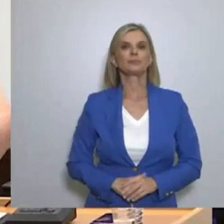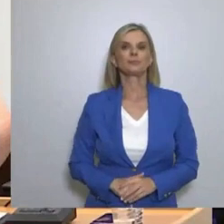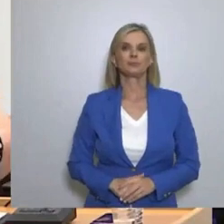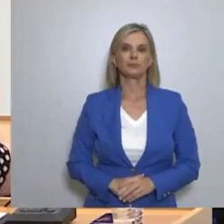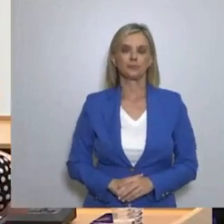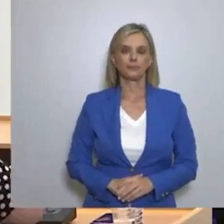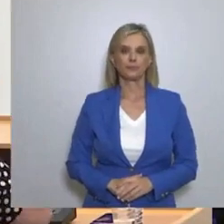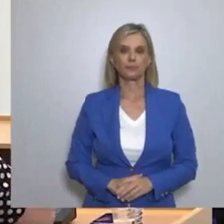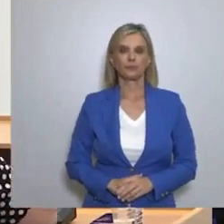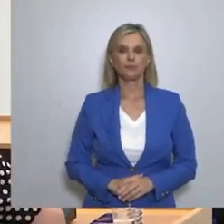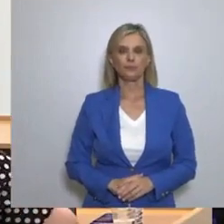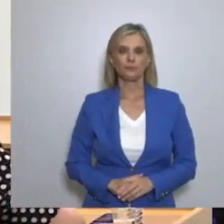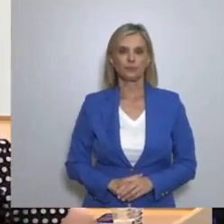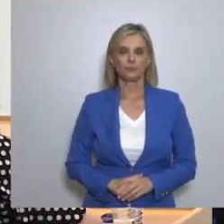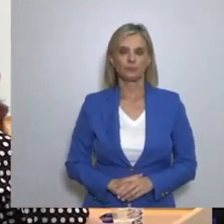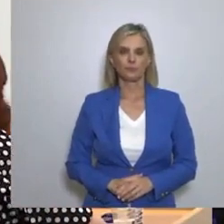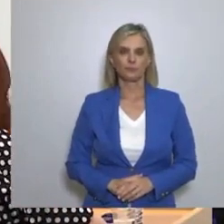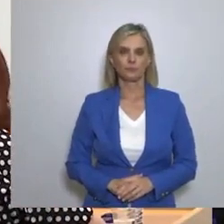Επόμενη ερώτηση.